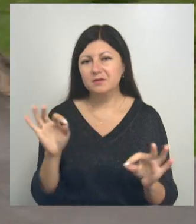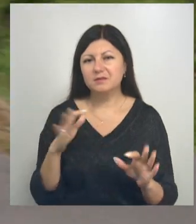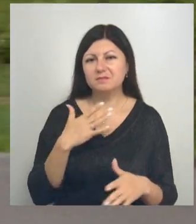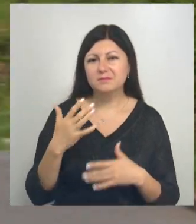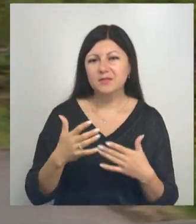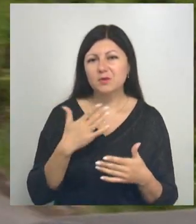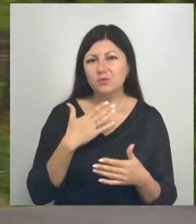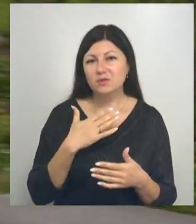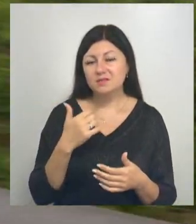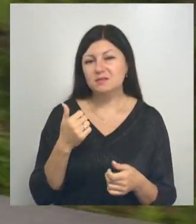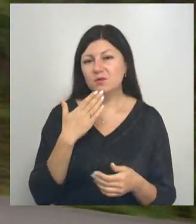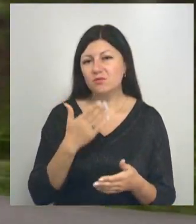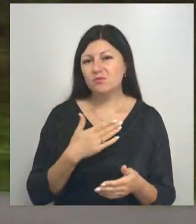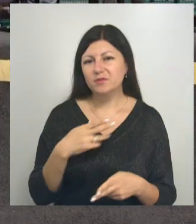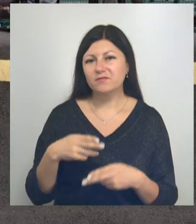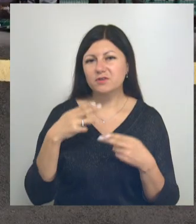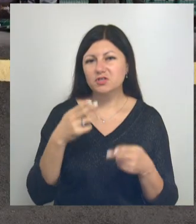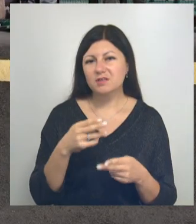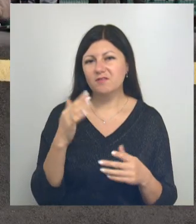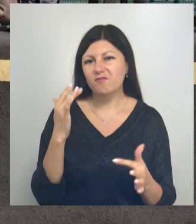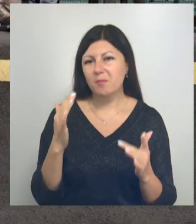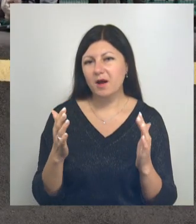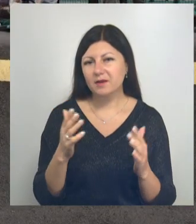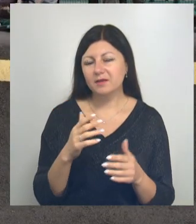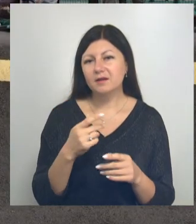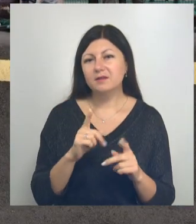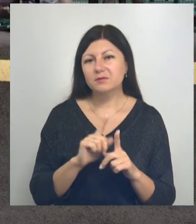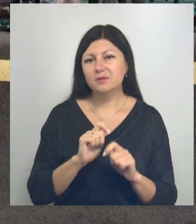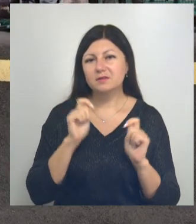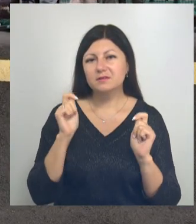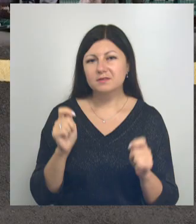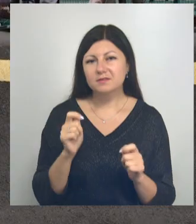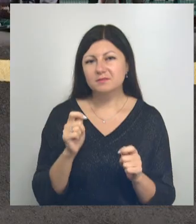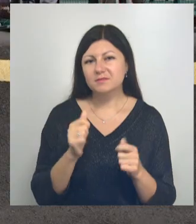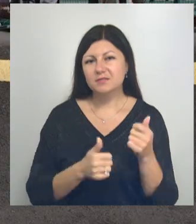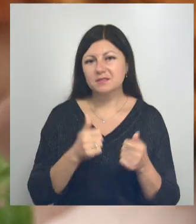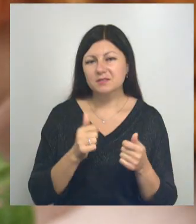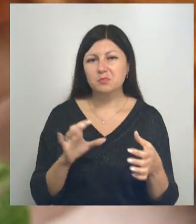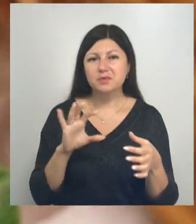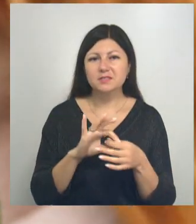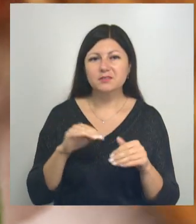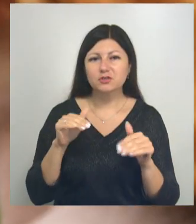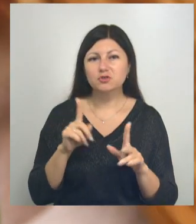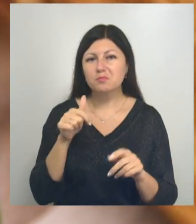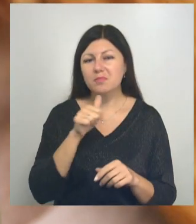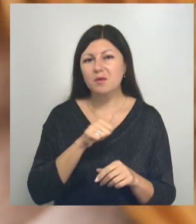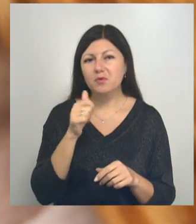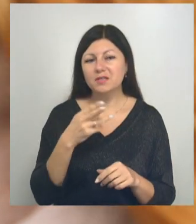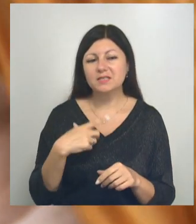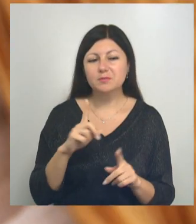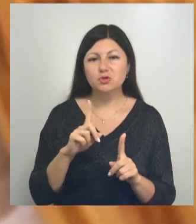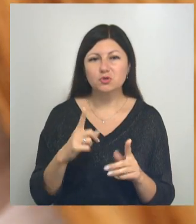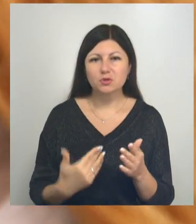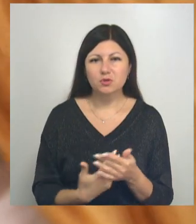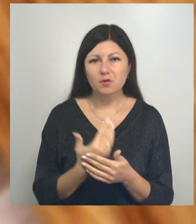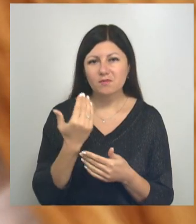регионе спортсменка любит выезжать на тренировки в парке. К открытому состязанию на памп-треке решила присоединиться, чтобы попробовать для себя что-то